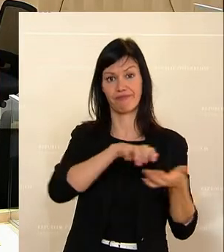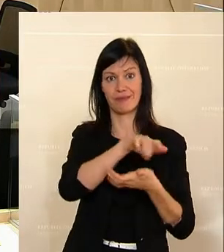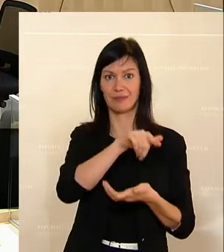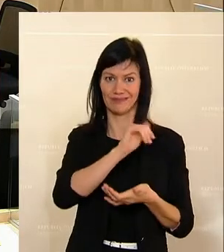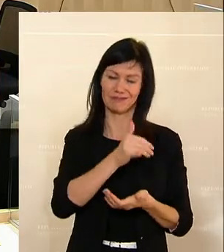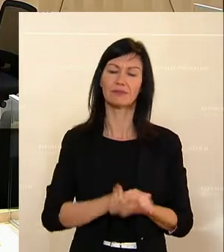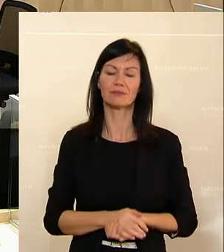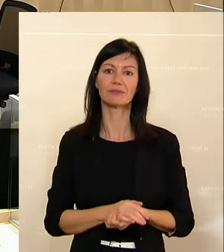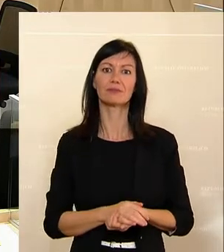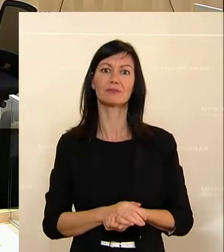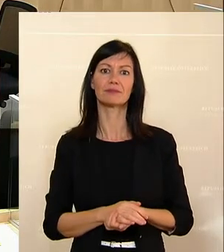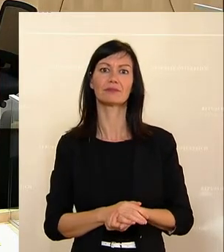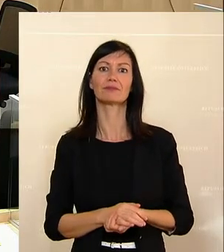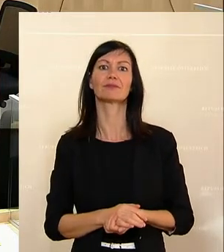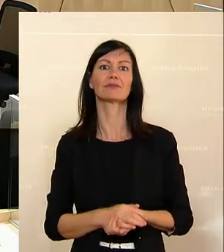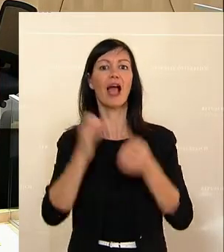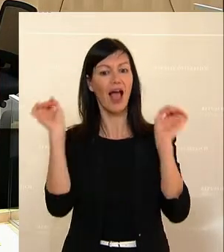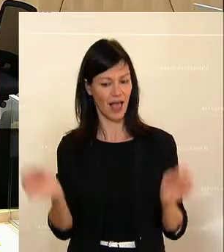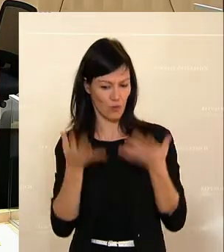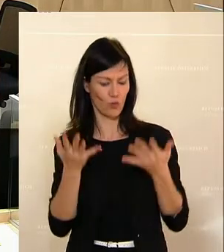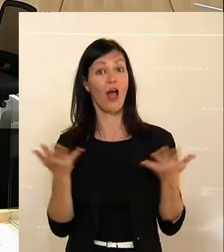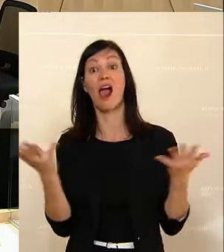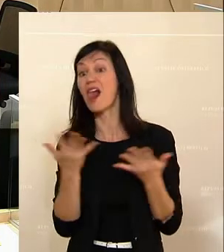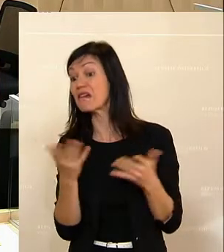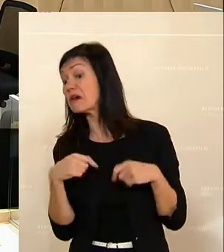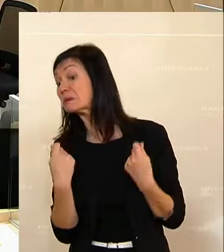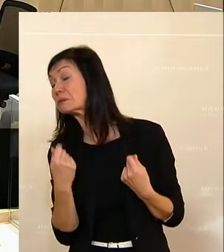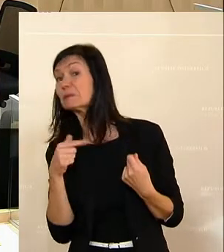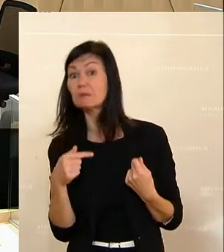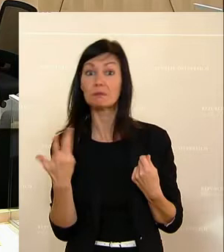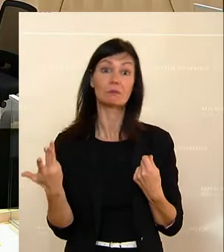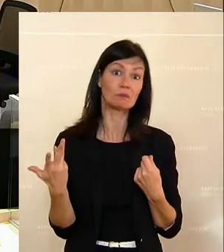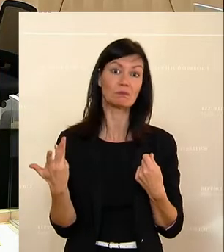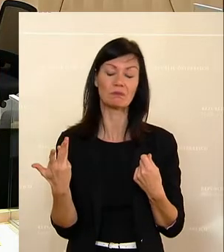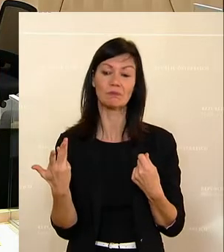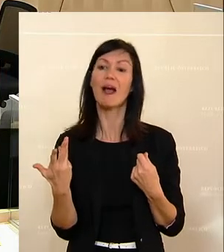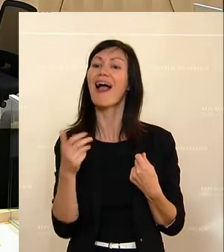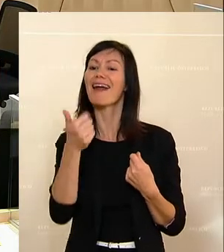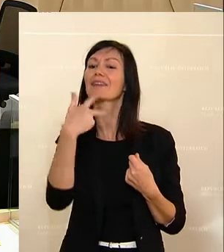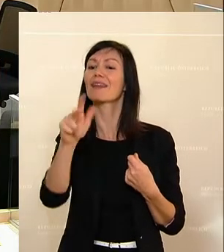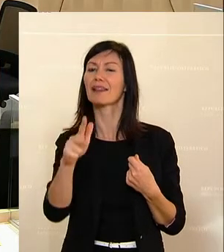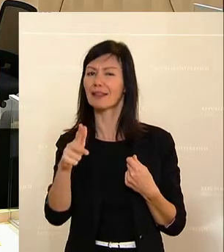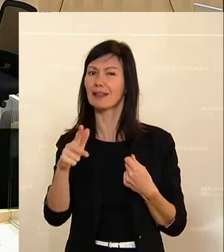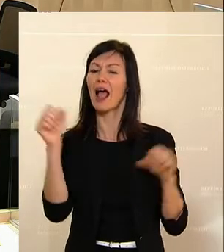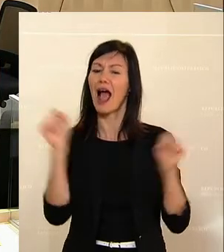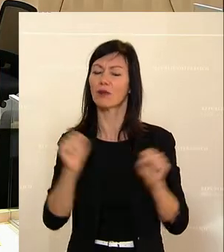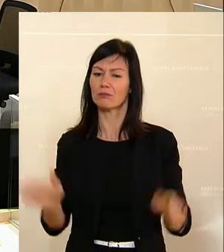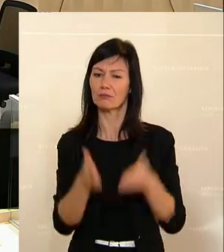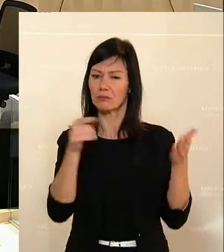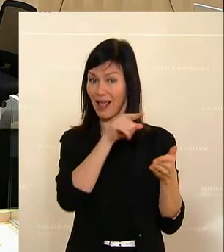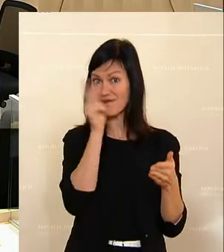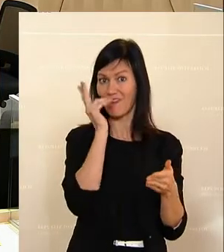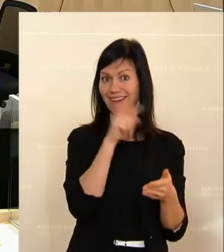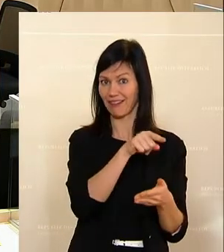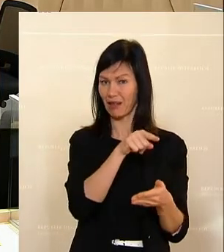schaut, was aktuell passiert, rund fast ein Drittel der atomaren Kraftwerksleistungen in Frankreich ist aktuell